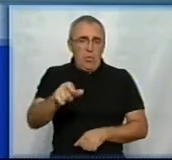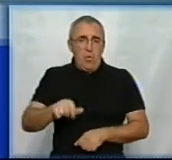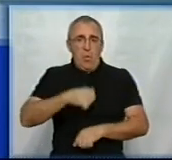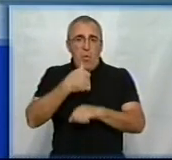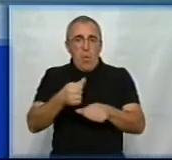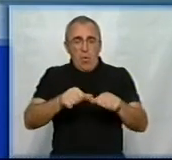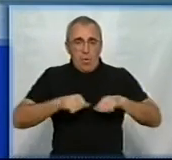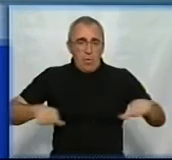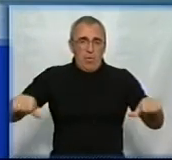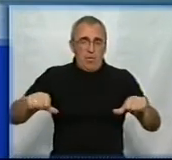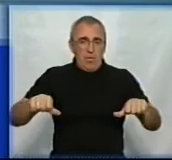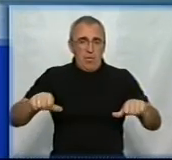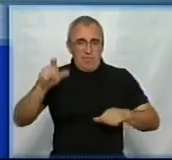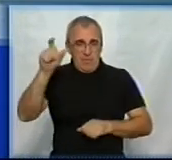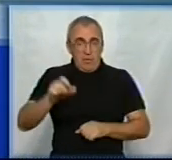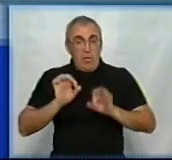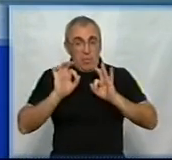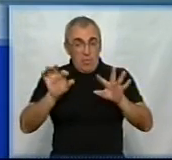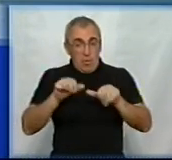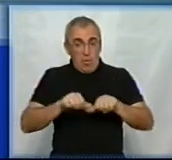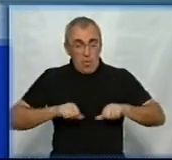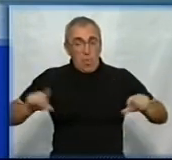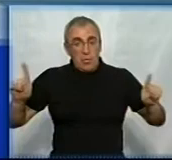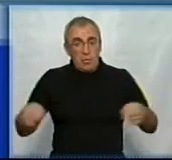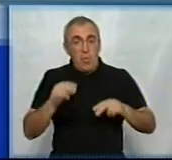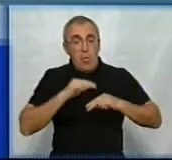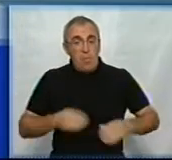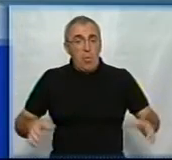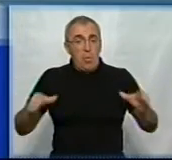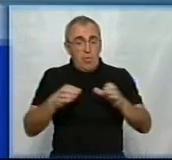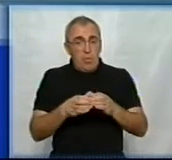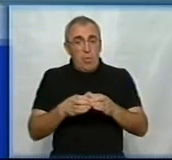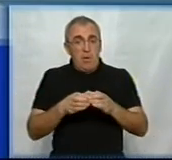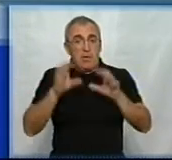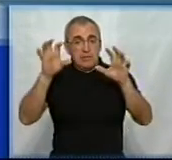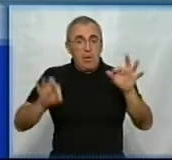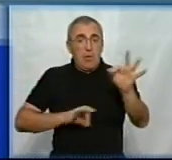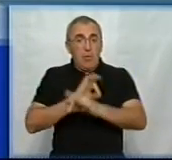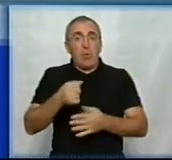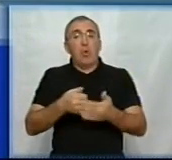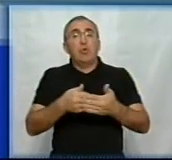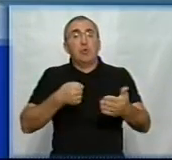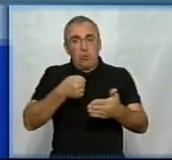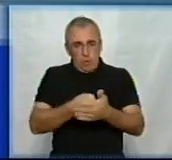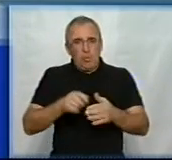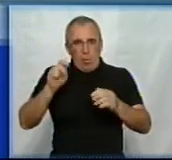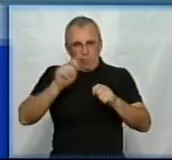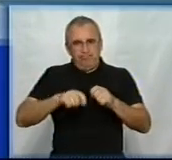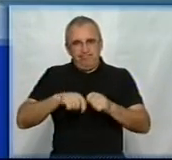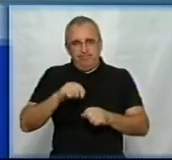Комітету Данило Гетьманцев розповів, нині в Комітеті створили робочу групу, законопроекти доопрацьовують.